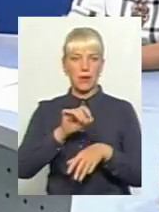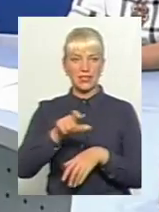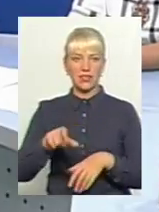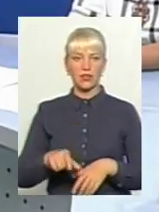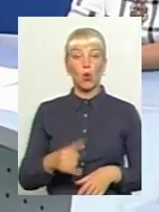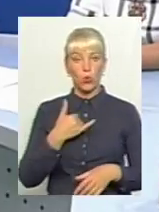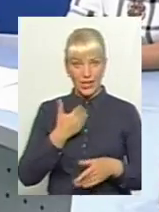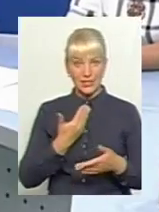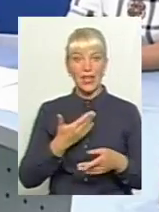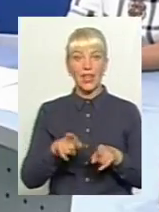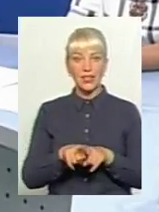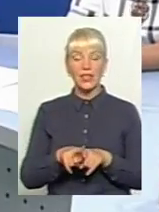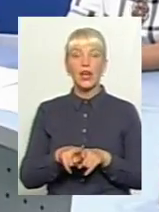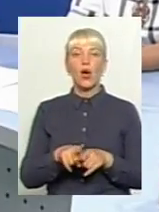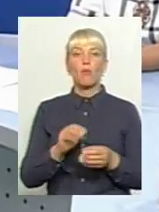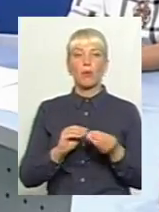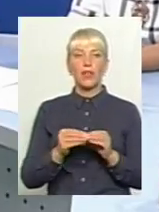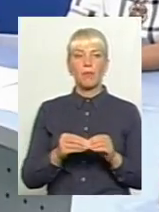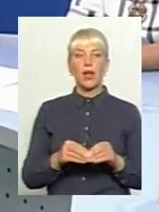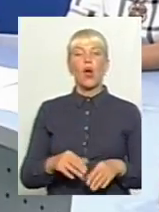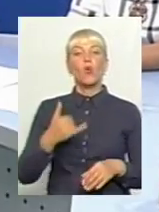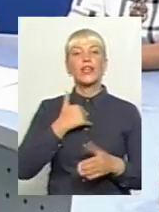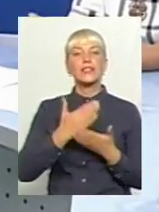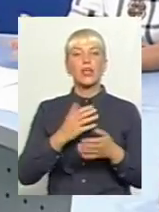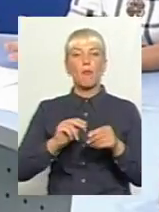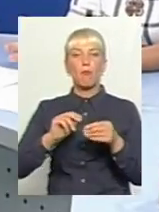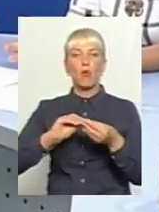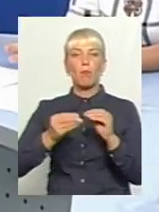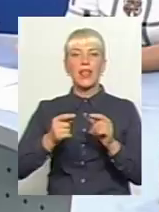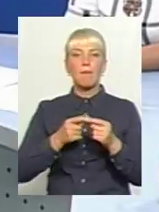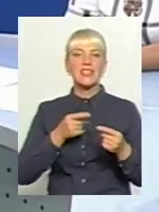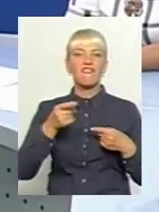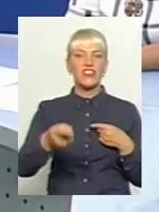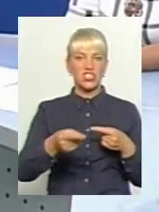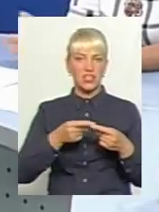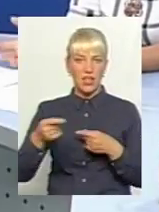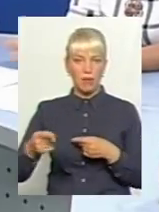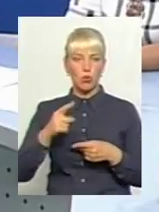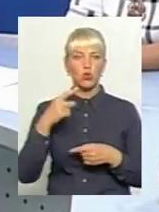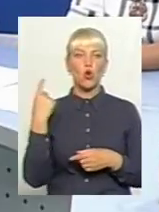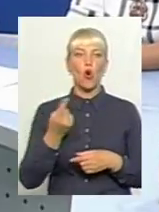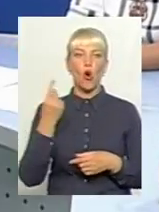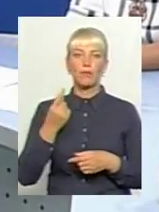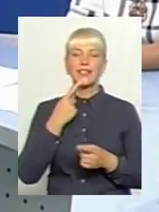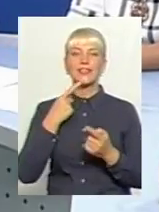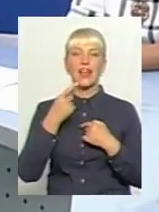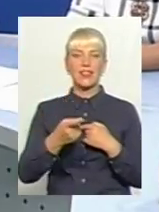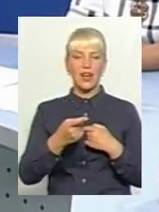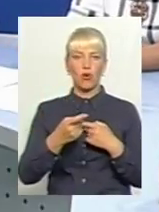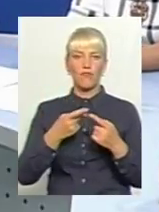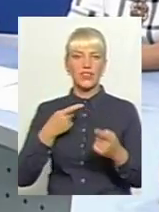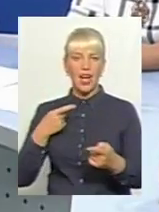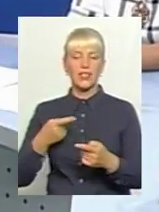Проблема, можливо, є з відстанями, тому що область далеко віддалена,